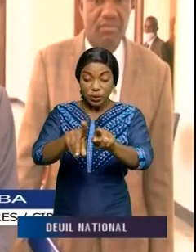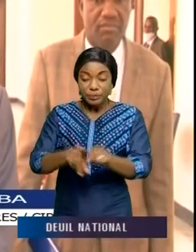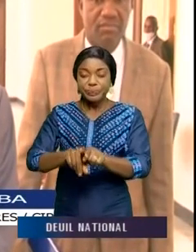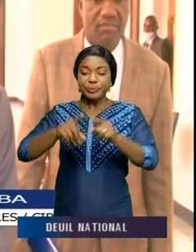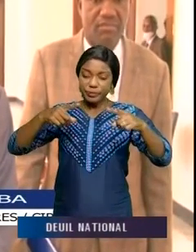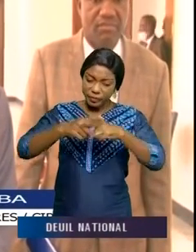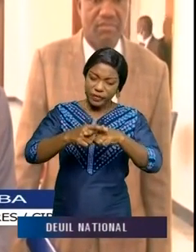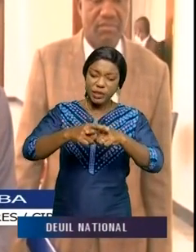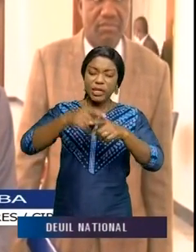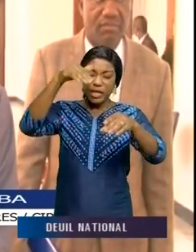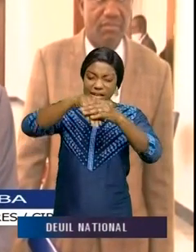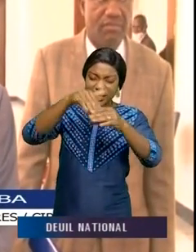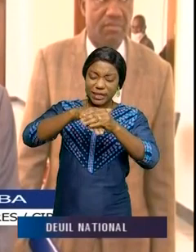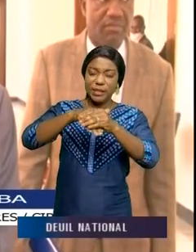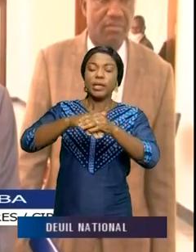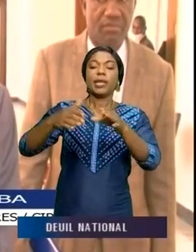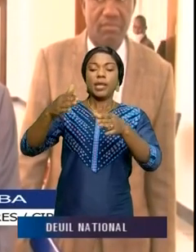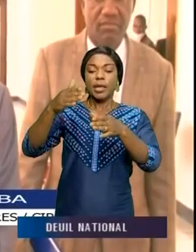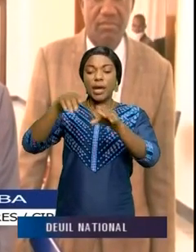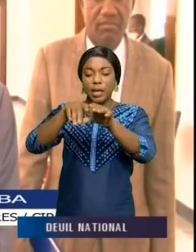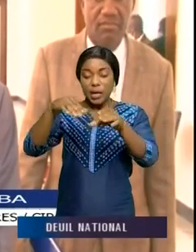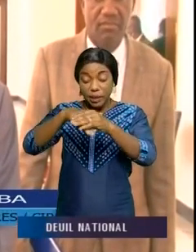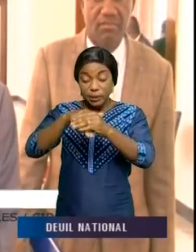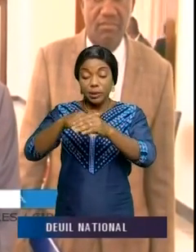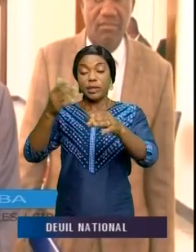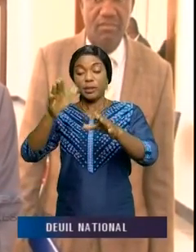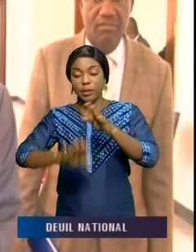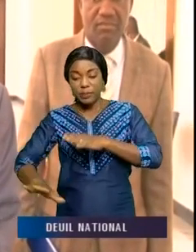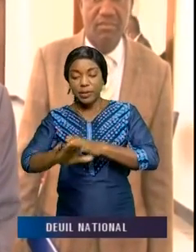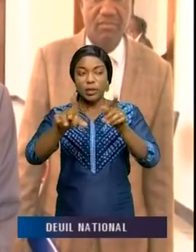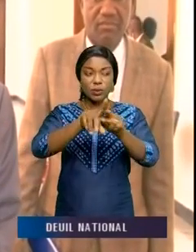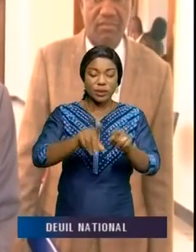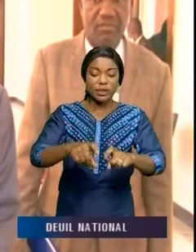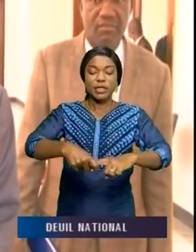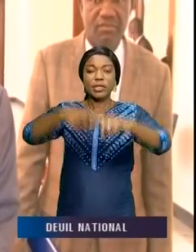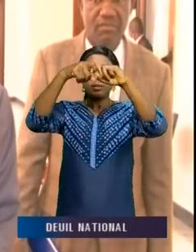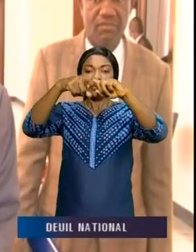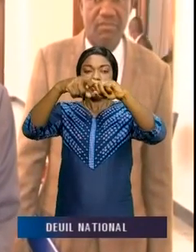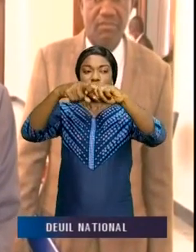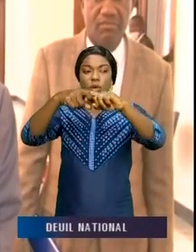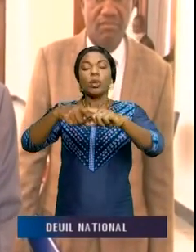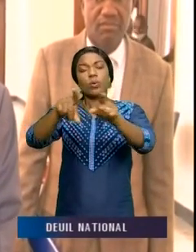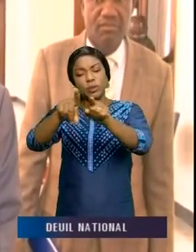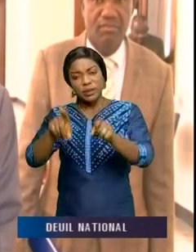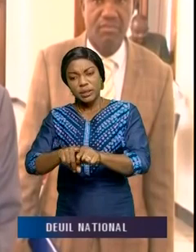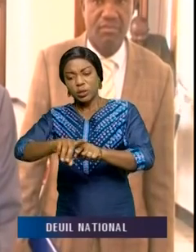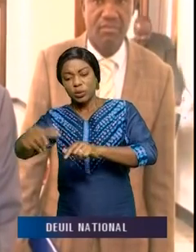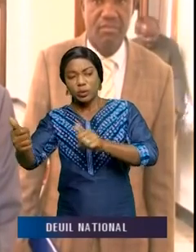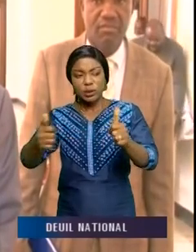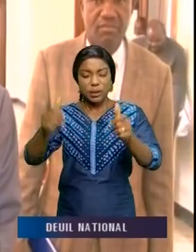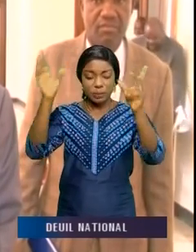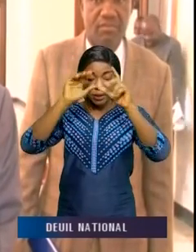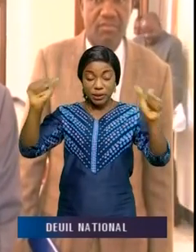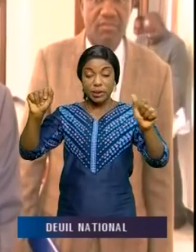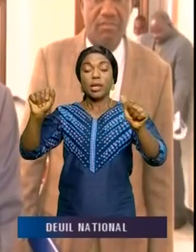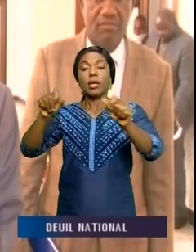l'intérieur des États, nous avons envoyé des missions d'information parlementaire. Il y eu des missions au Burundi à la période qui a